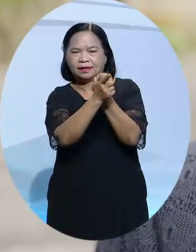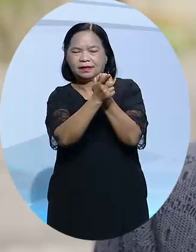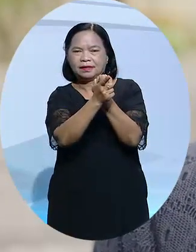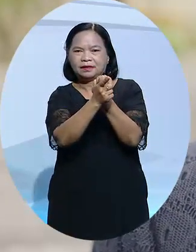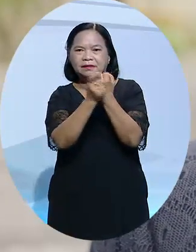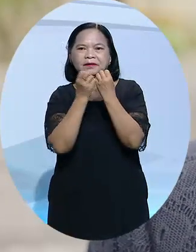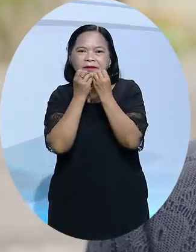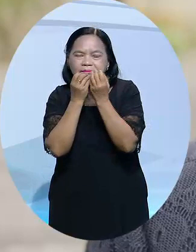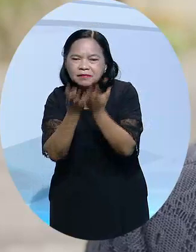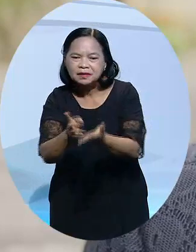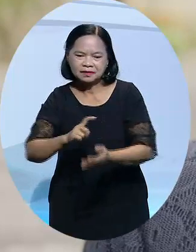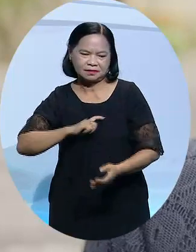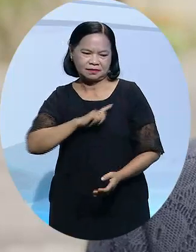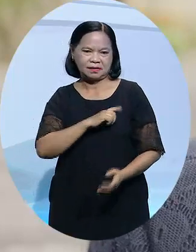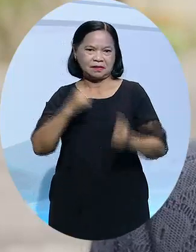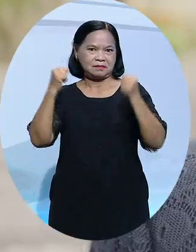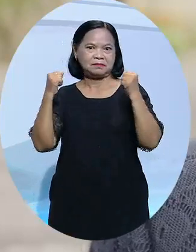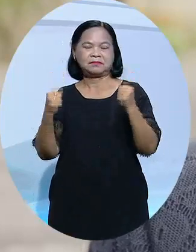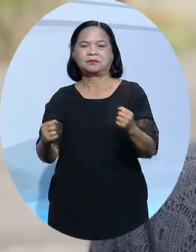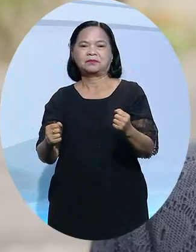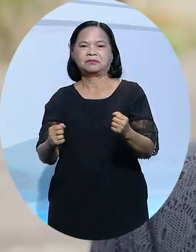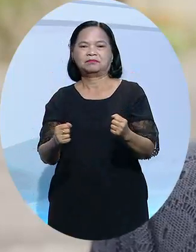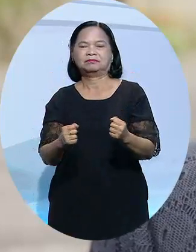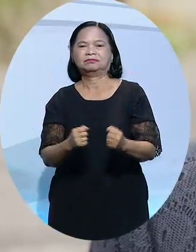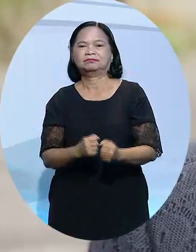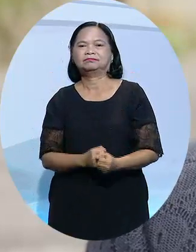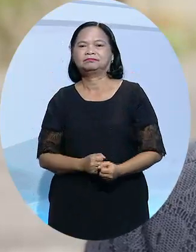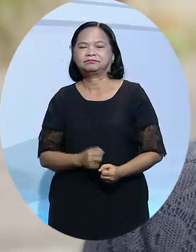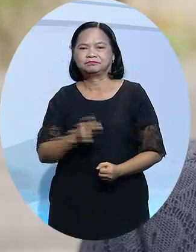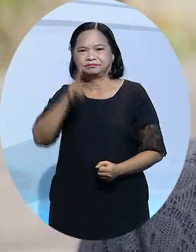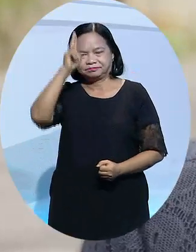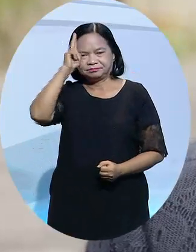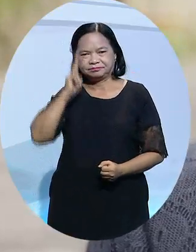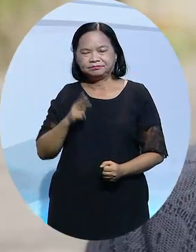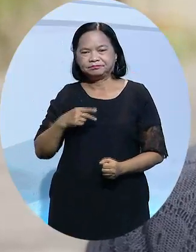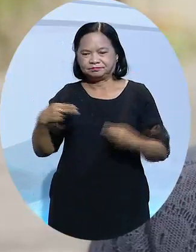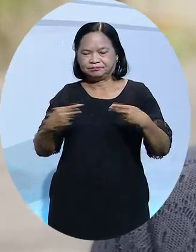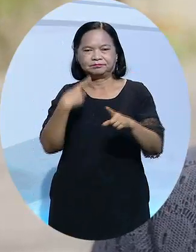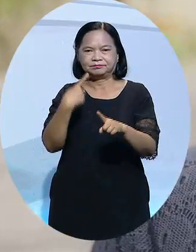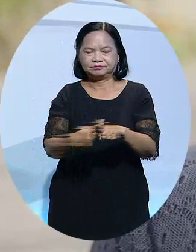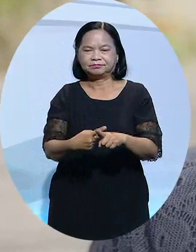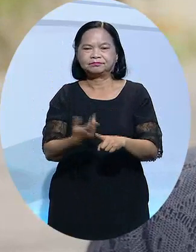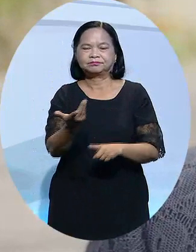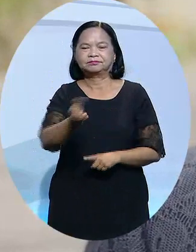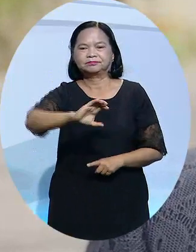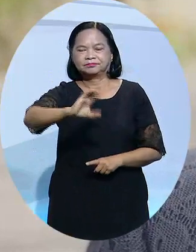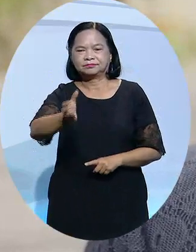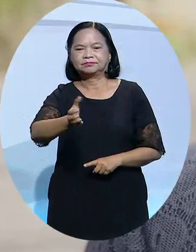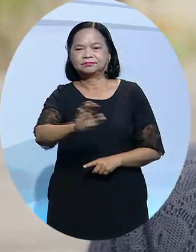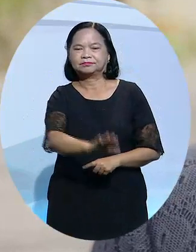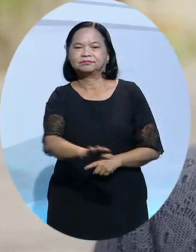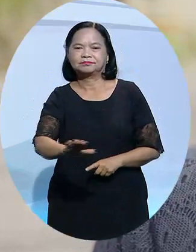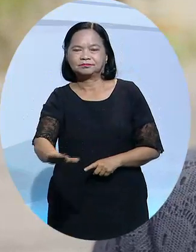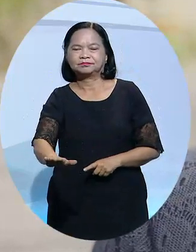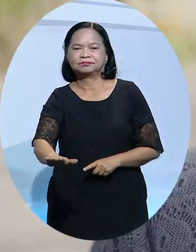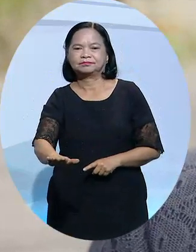hùng liệt sĩ cũng như các gia đình chính sách và hướng tới việc nâng cao sức khỏe cho các cháu học sinh cũng như là